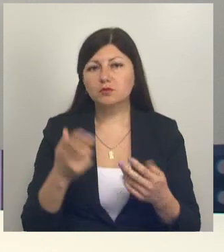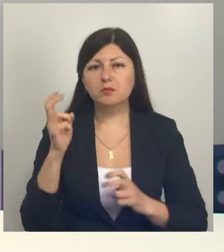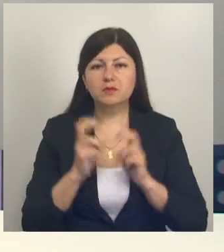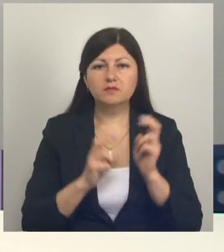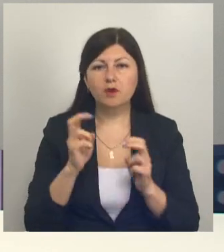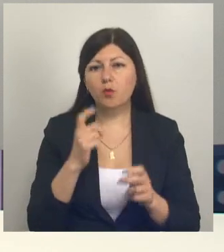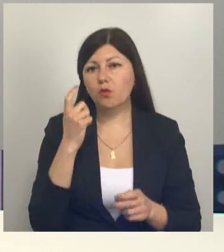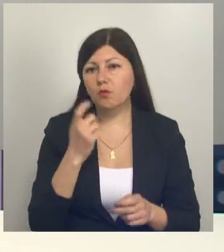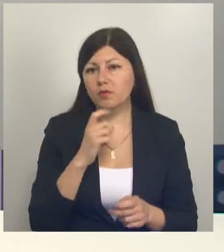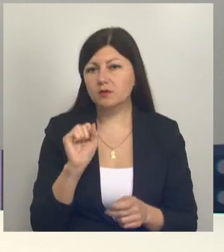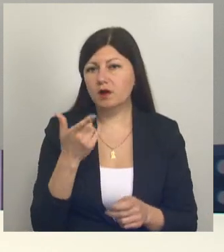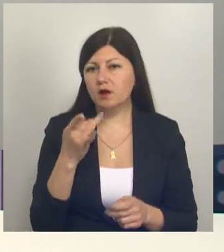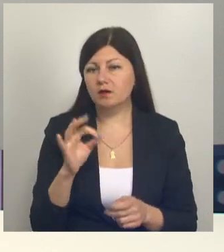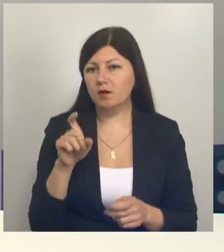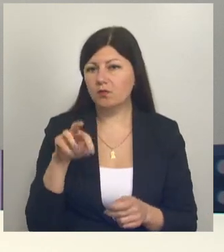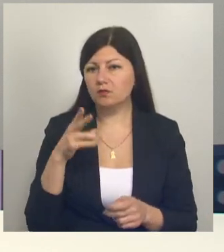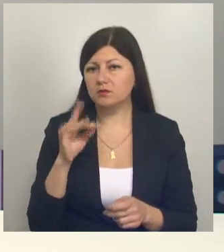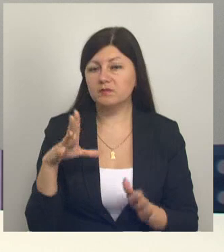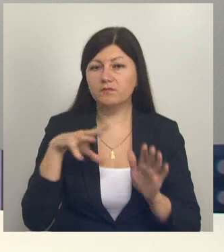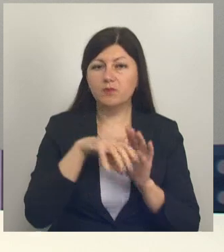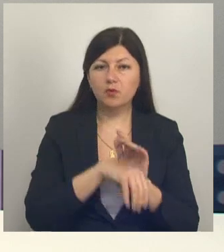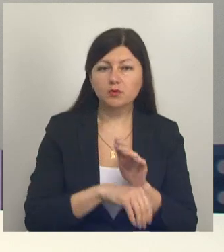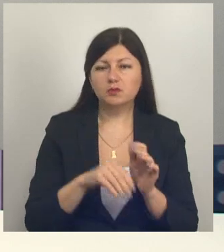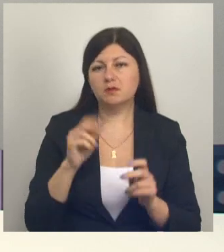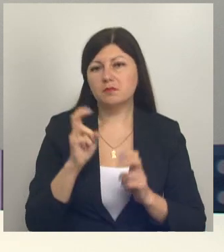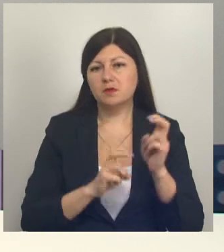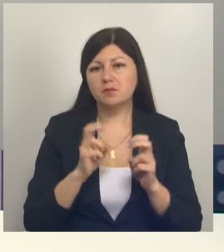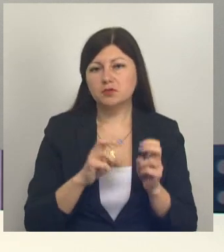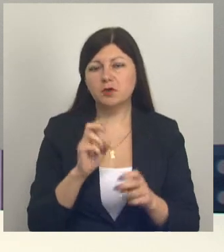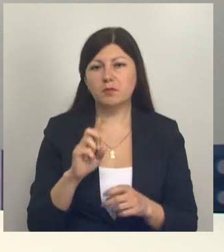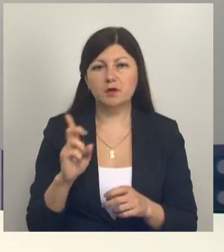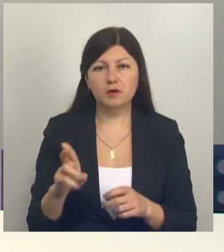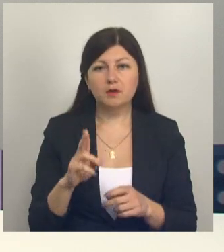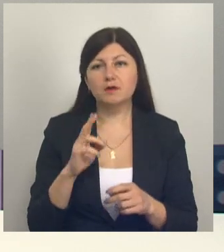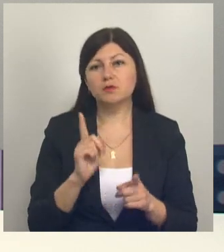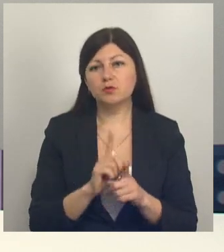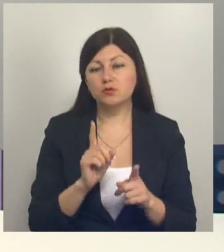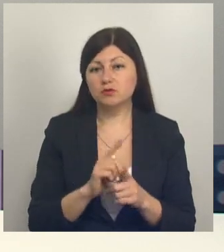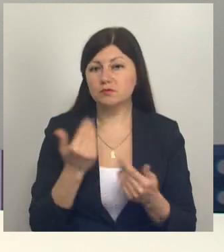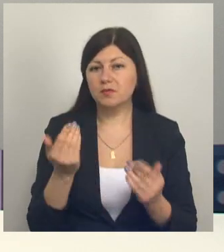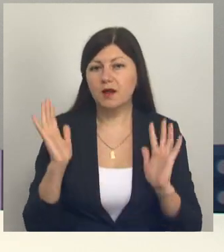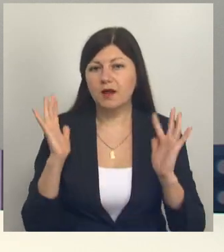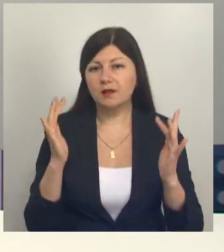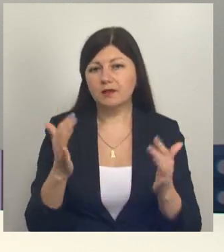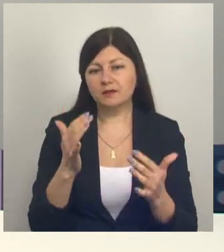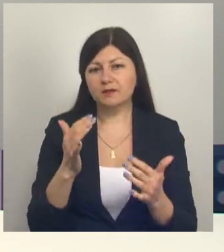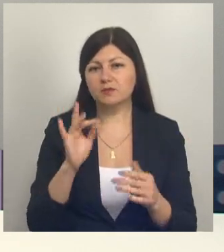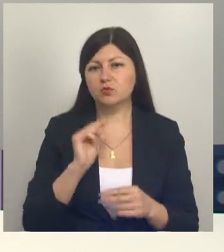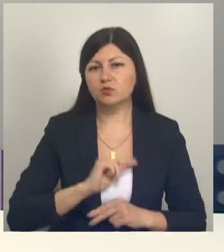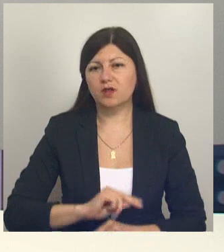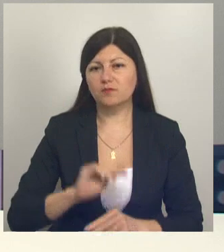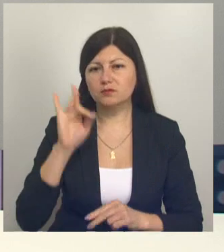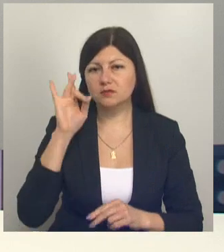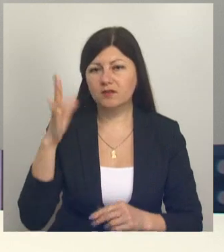«Губкин Агрохолдинг», входящее в состав агропромышленной группы БВК, занесено на областную аллею трудовой славы. Его